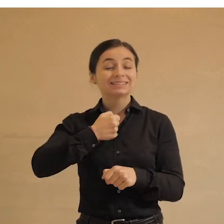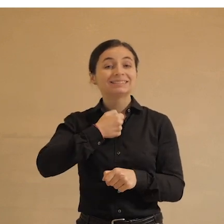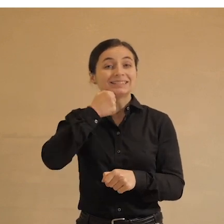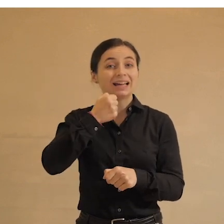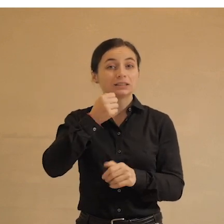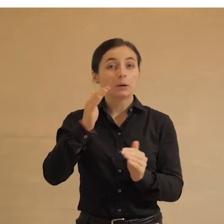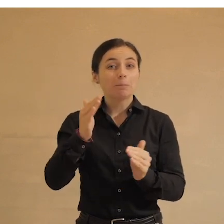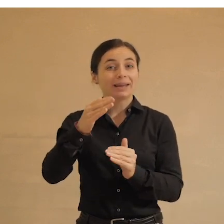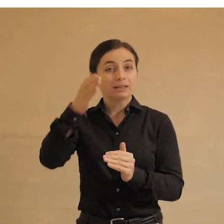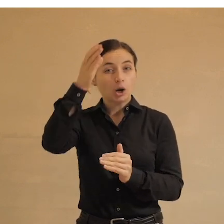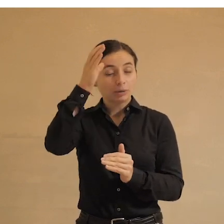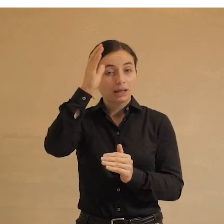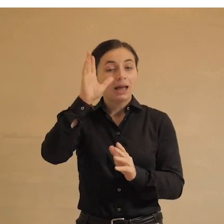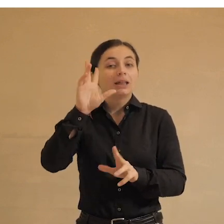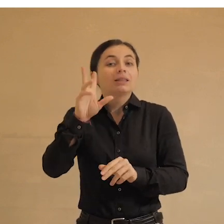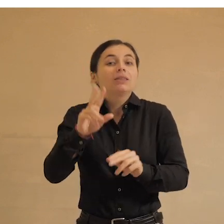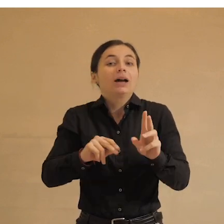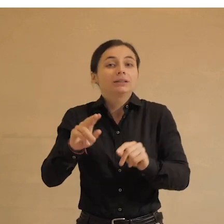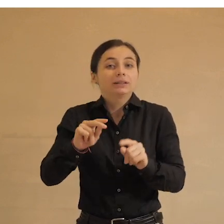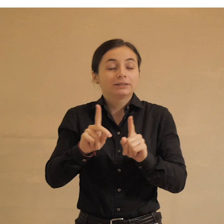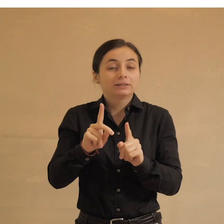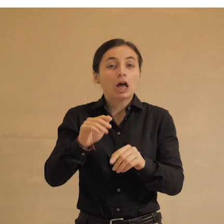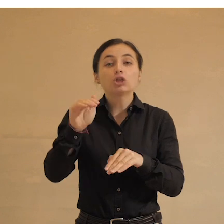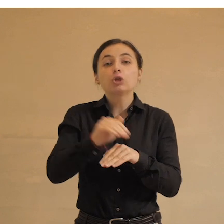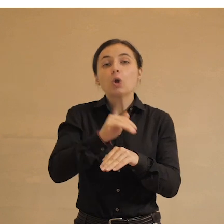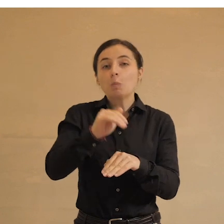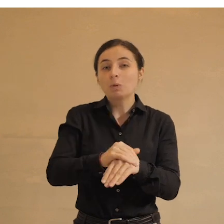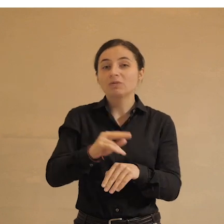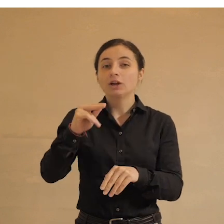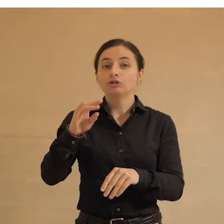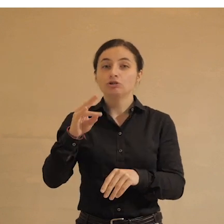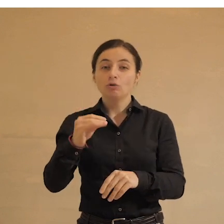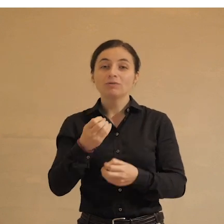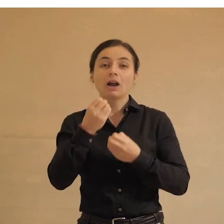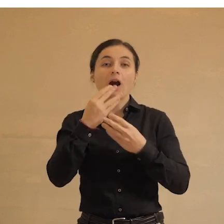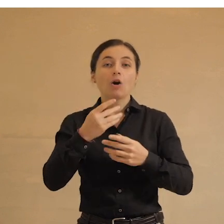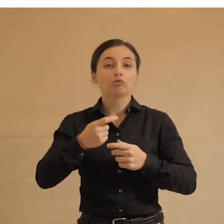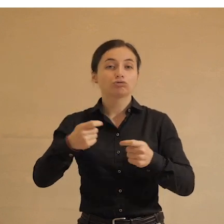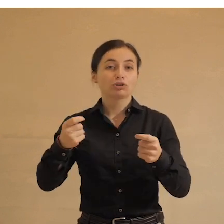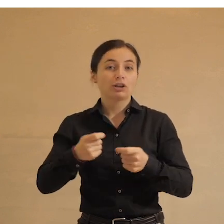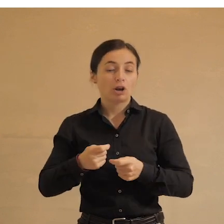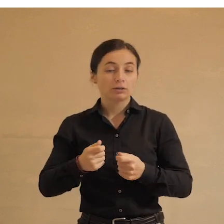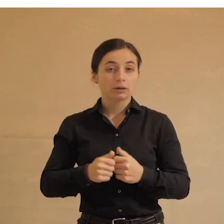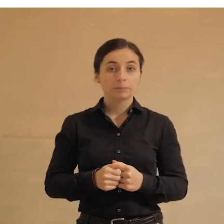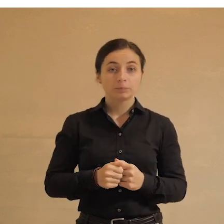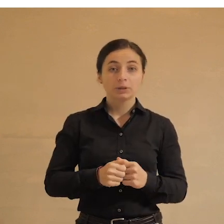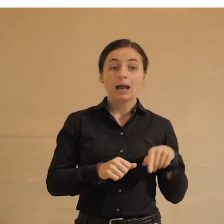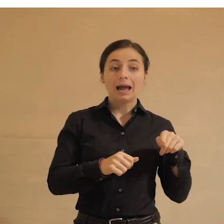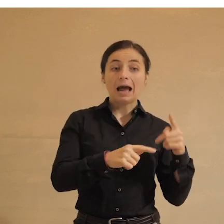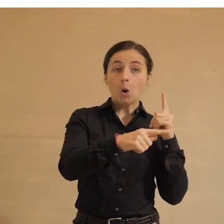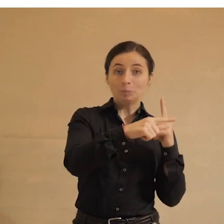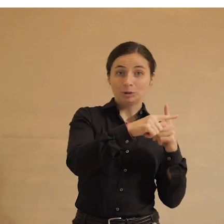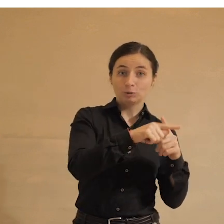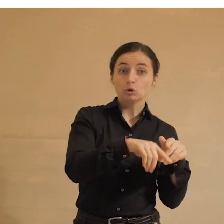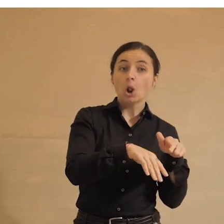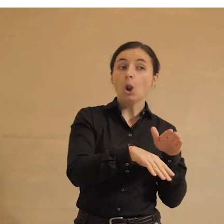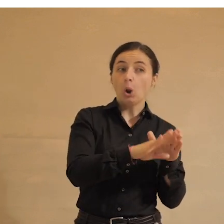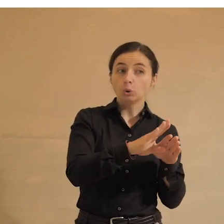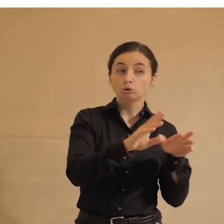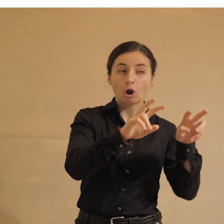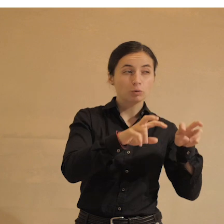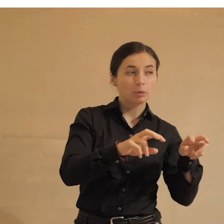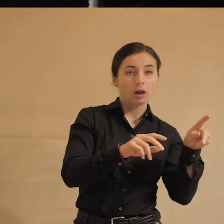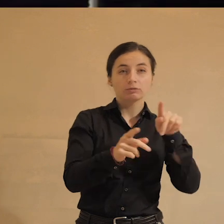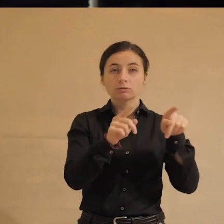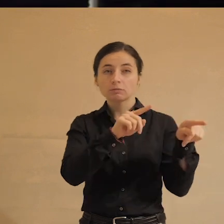образованные надеются на доброго чиновника, на хорошего начальника. Техно-оптимисты лучше разбираются